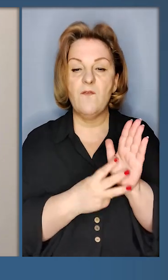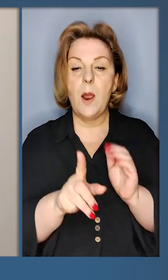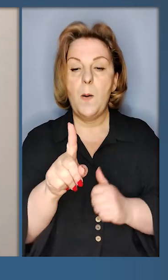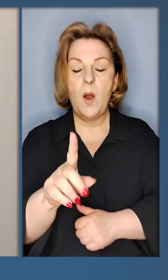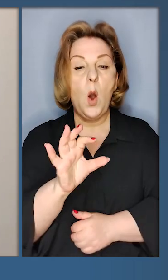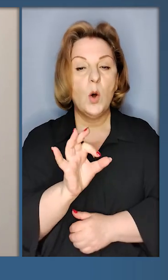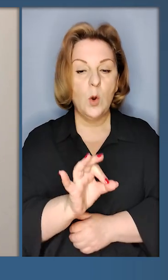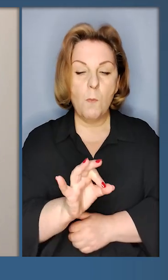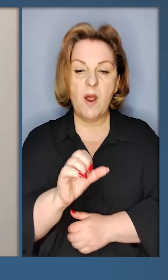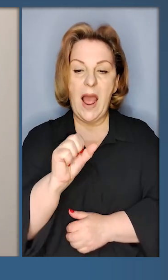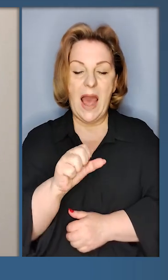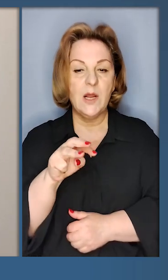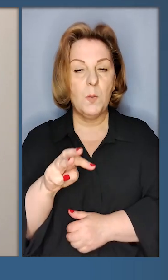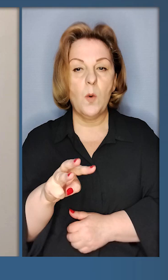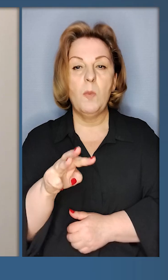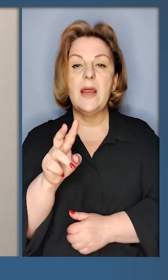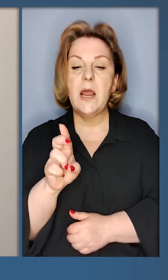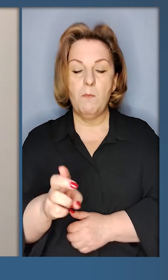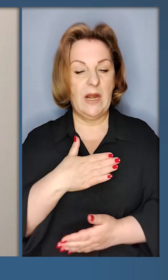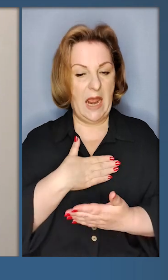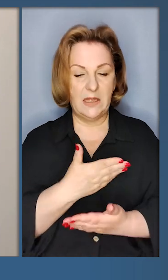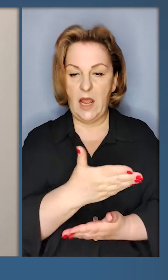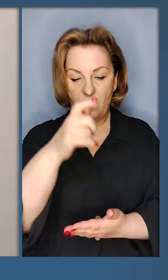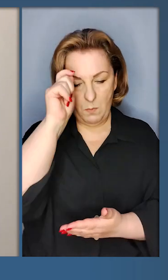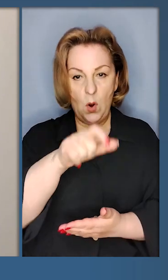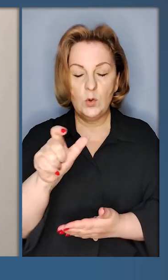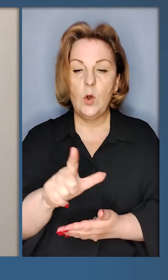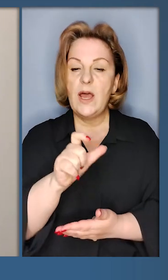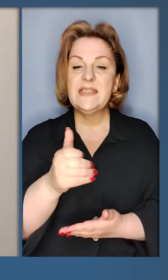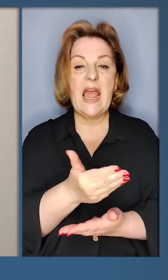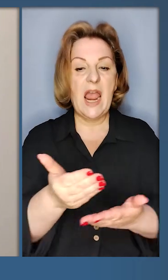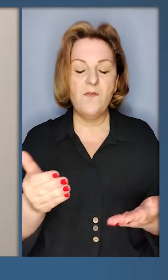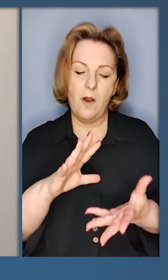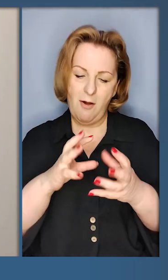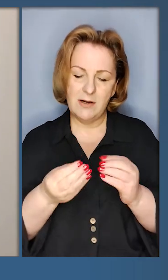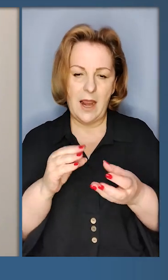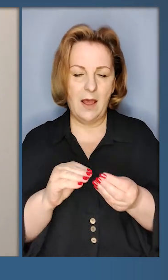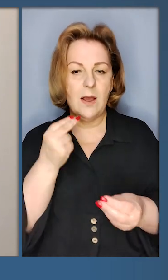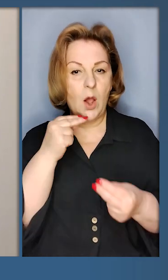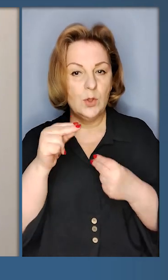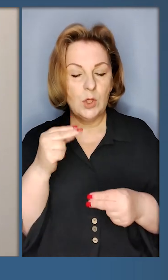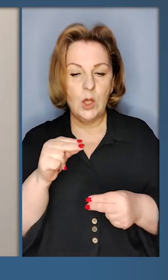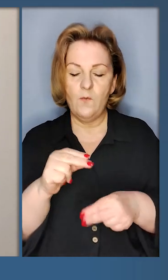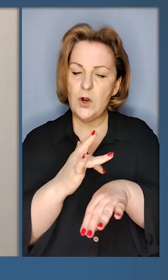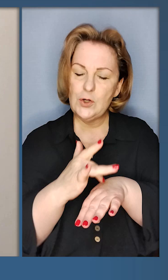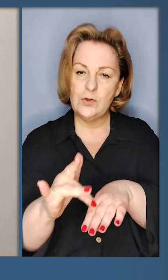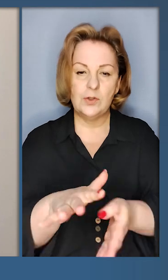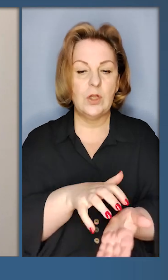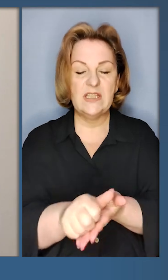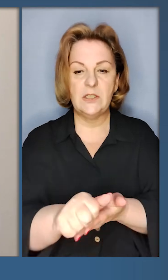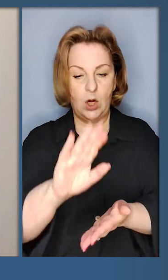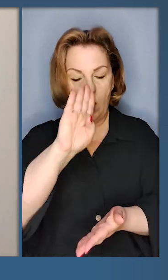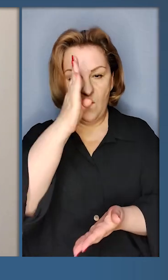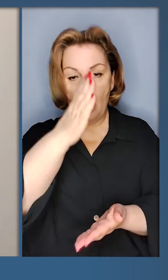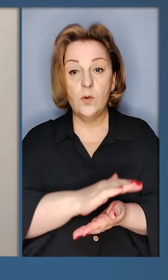напрямок, 81-го окрема аеромобільна бригада. Дякую вам, хлопці, за вашу результативність у